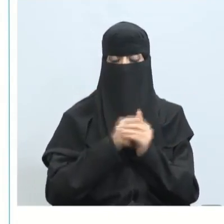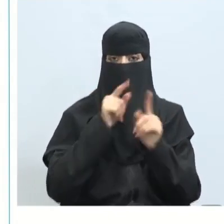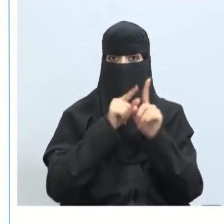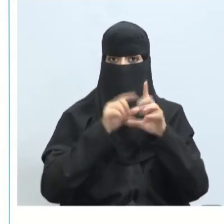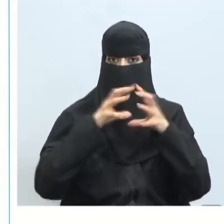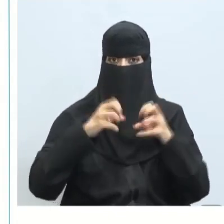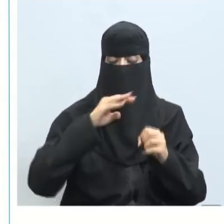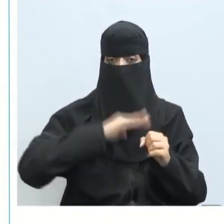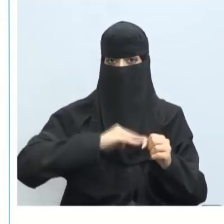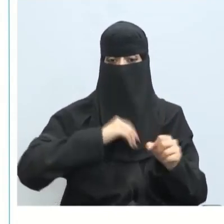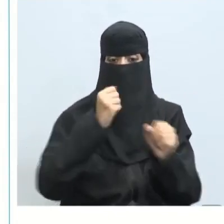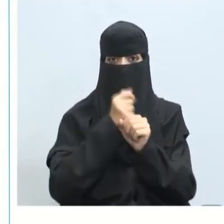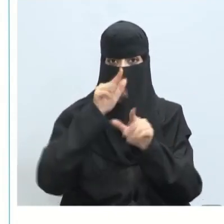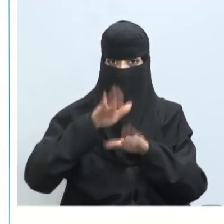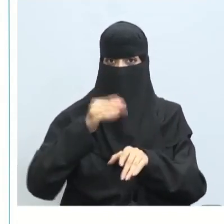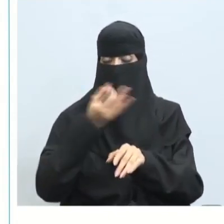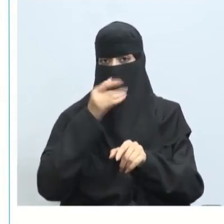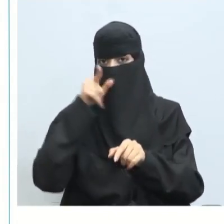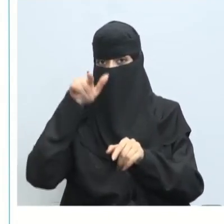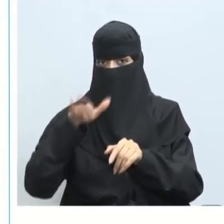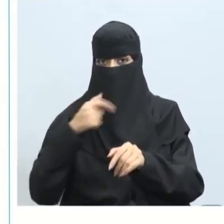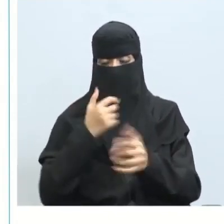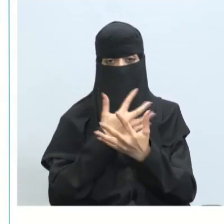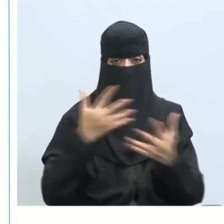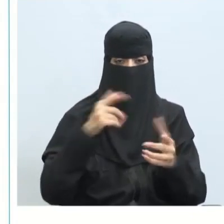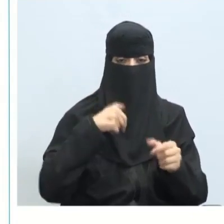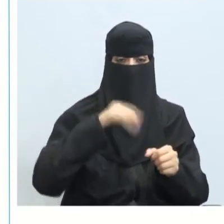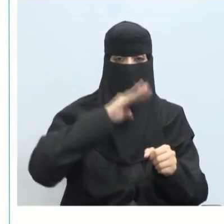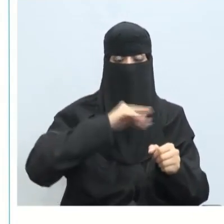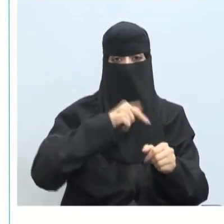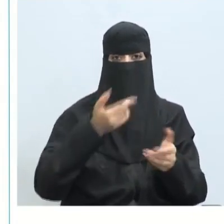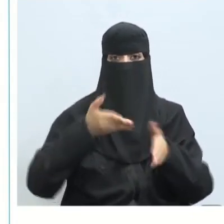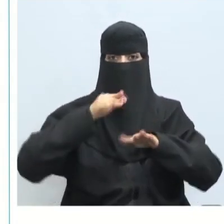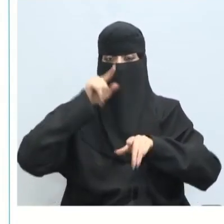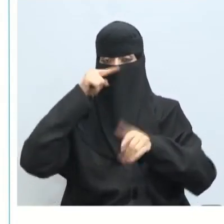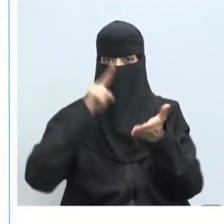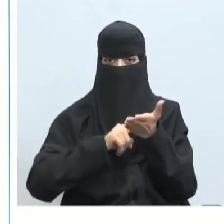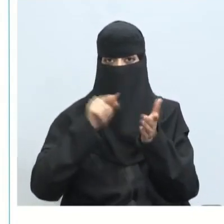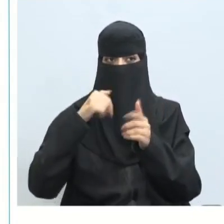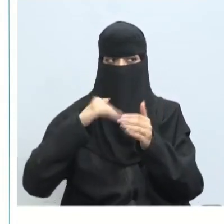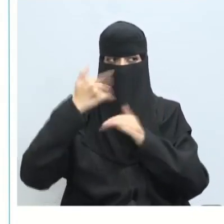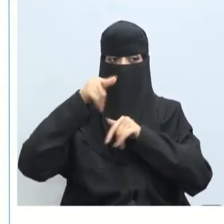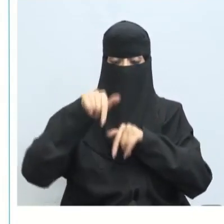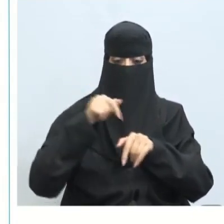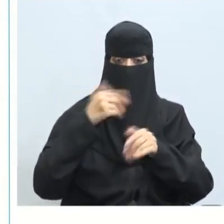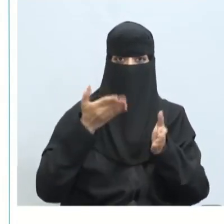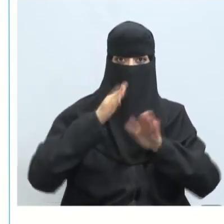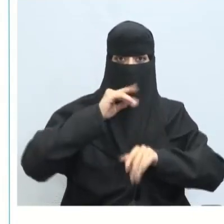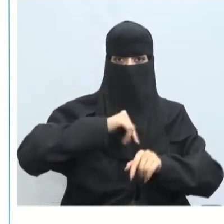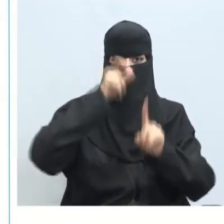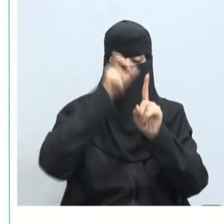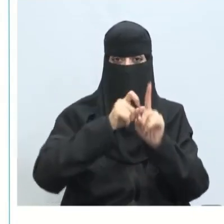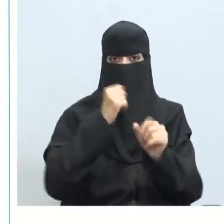مفهوم ضغوط العمل وذكرنا هي كثرة الأعباء بأكثر مما يجب وبالتالي أكثر من طاقة